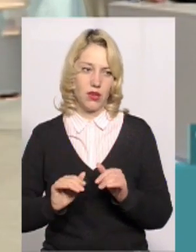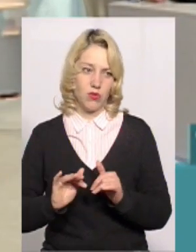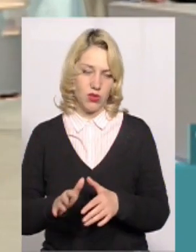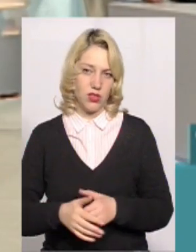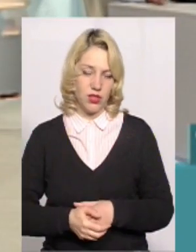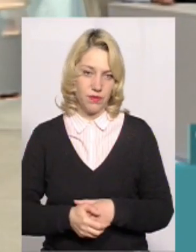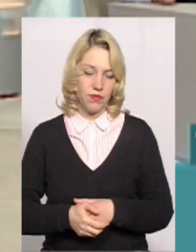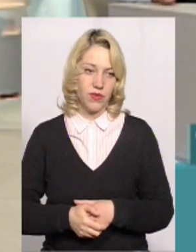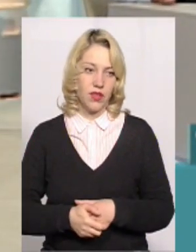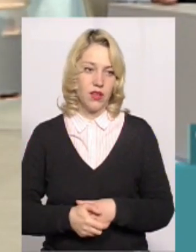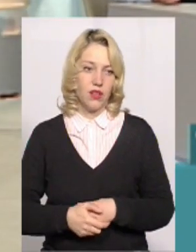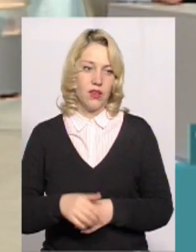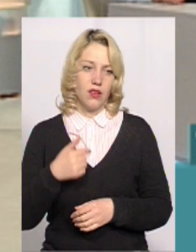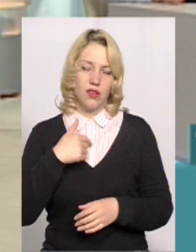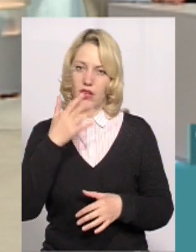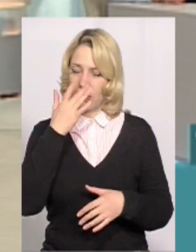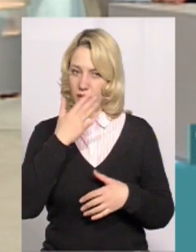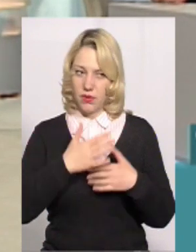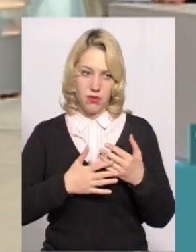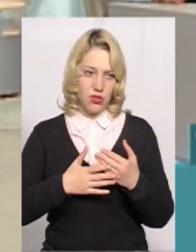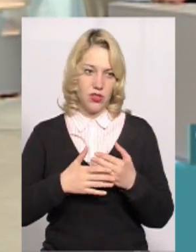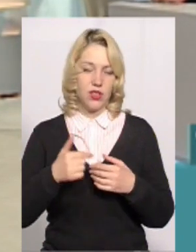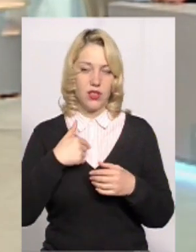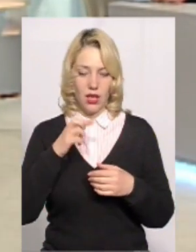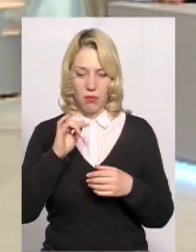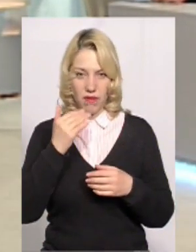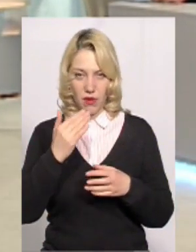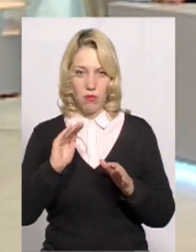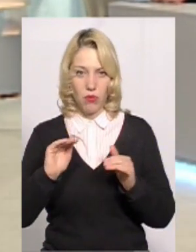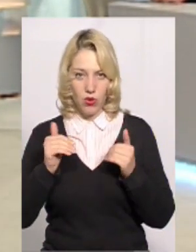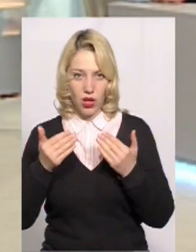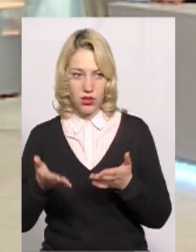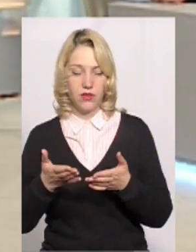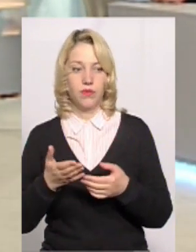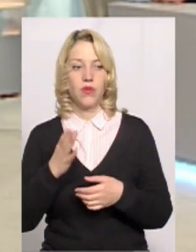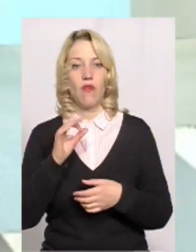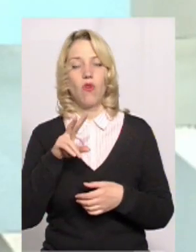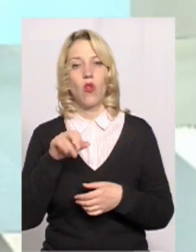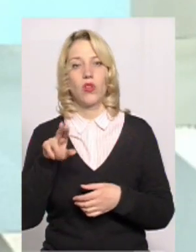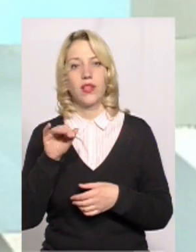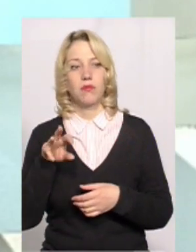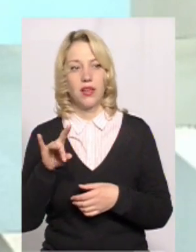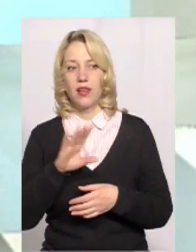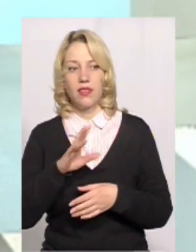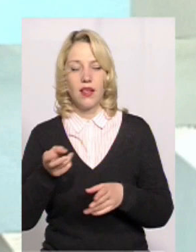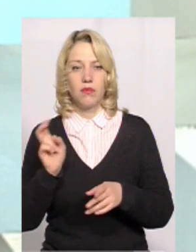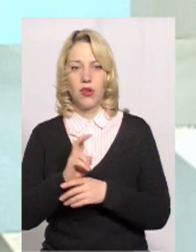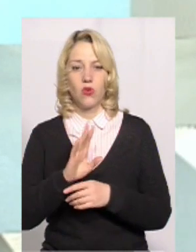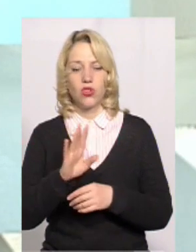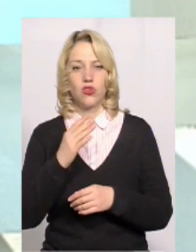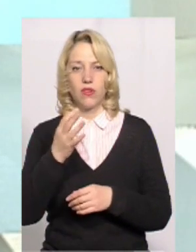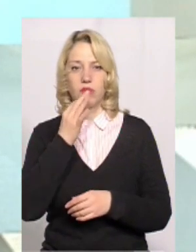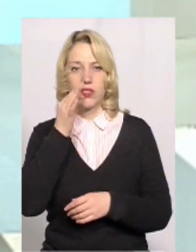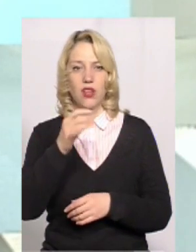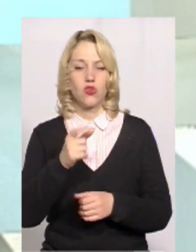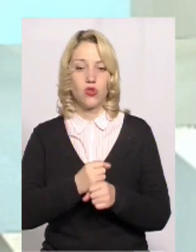процес. Я би порадив, пане Володимире. Ви просто не приходьте і не вірте, що вам